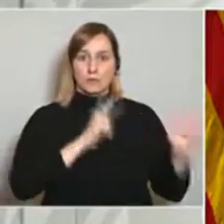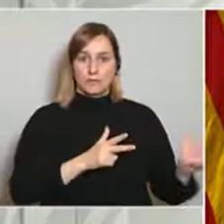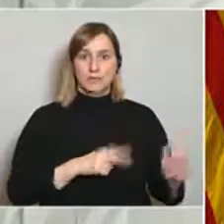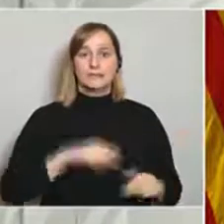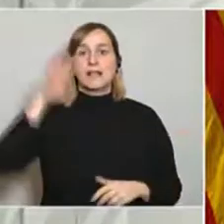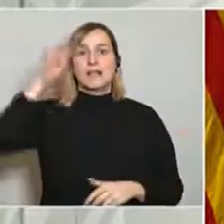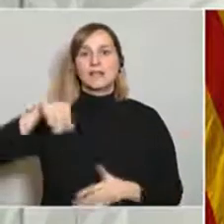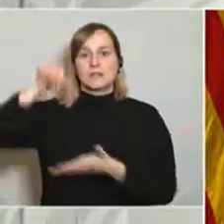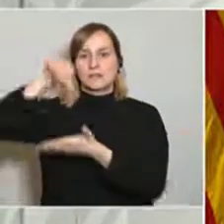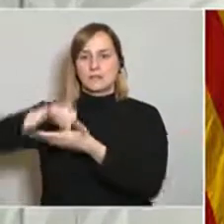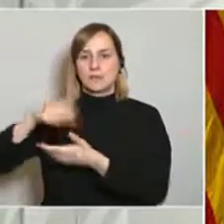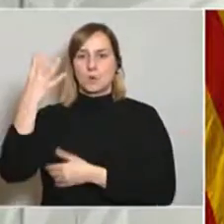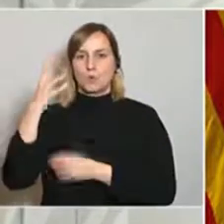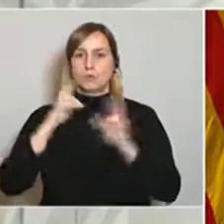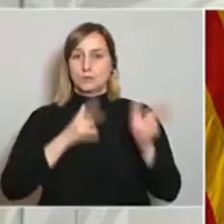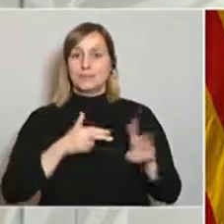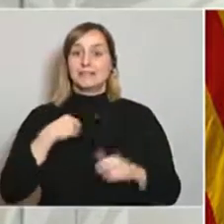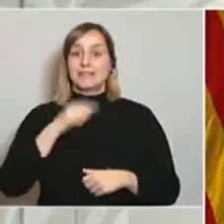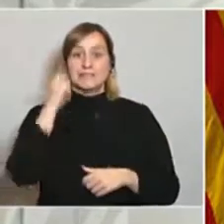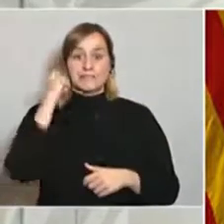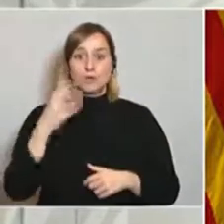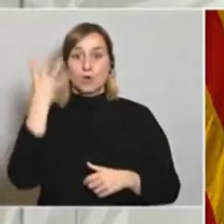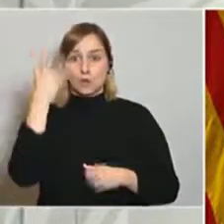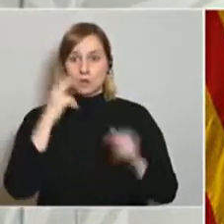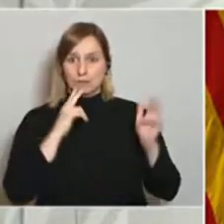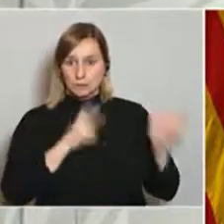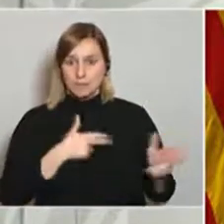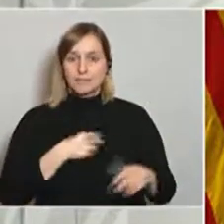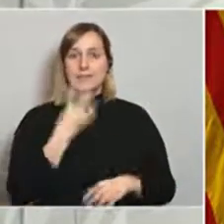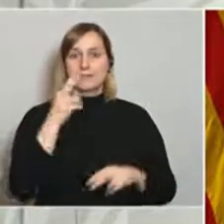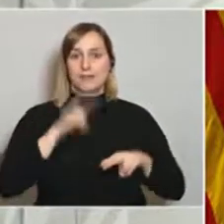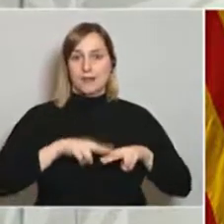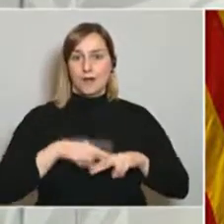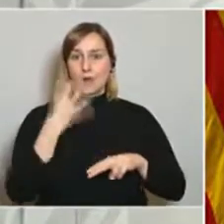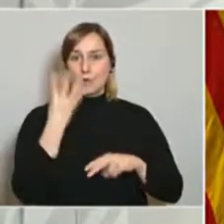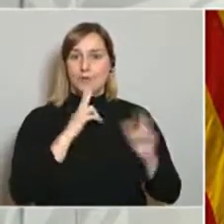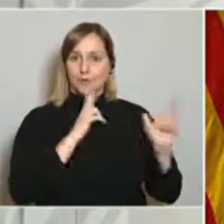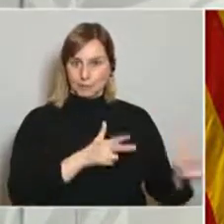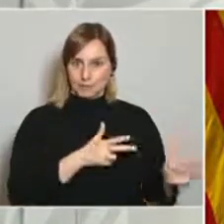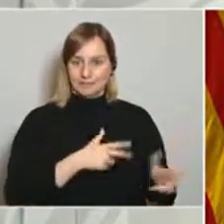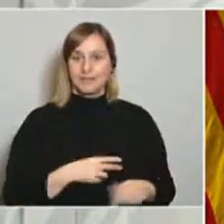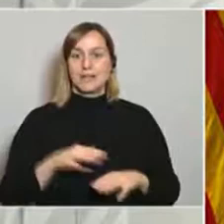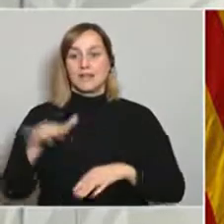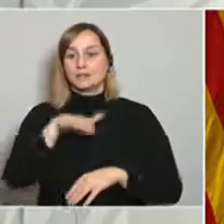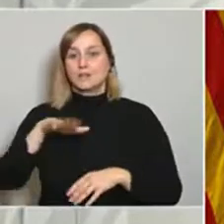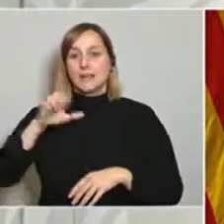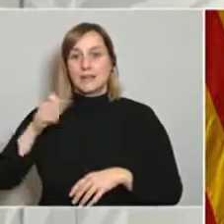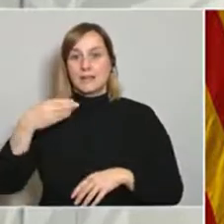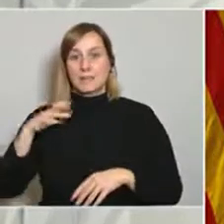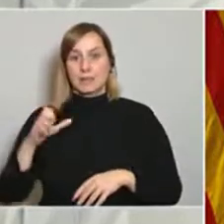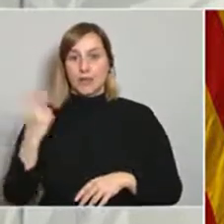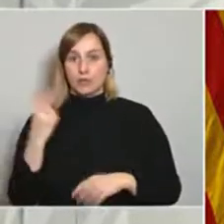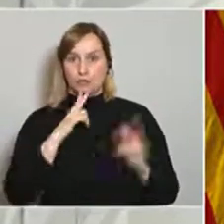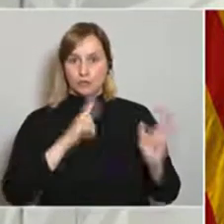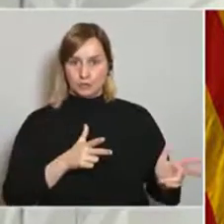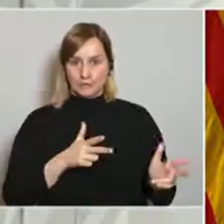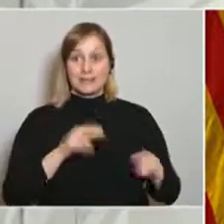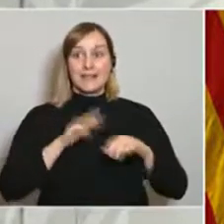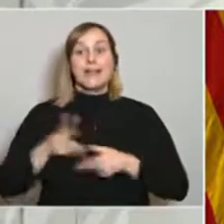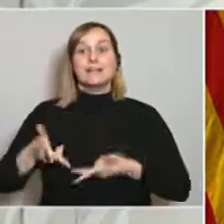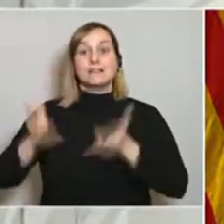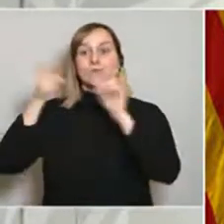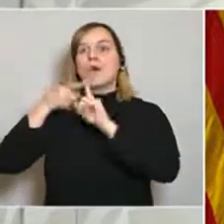central, 4 hotels a Girona, 4 hotels al Camp de Tarragona i 2 hotels a Terres de l'Ebre, recordo, disponibles per